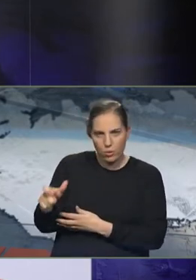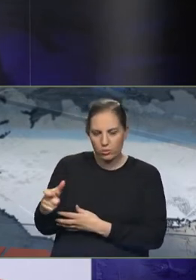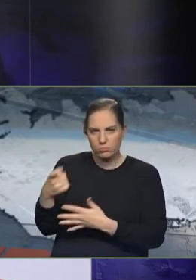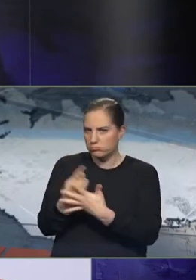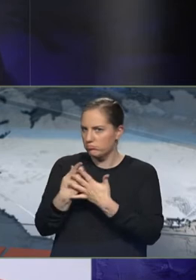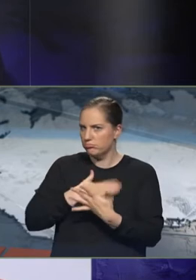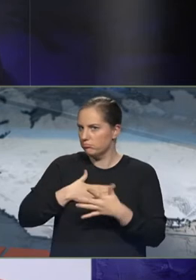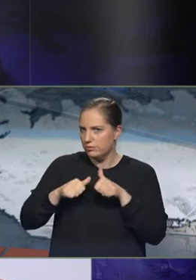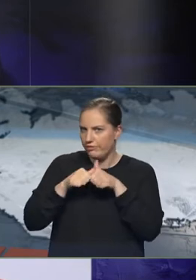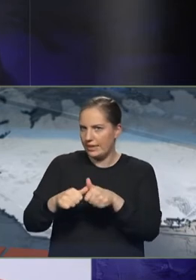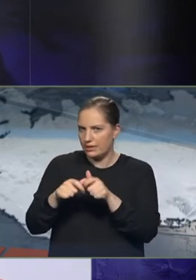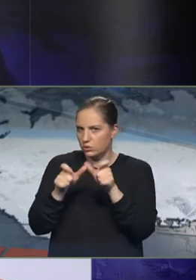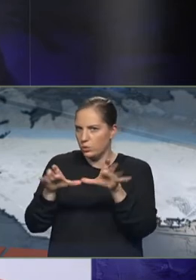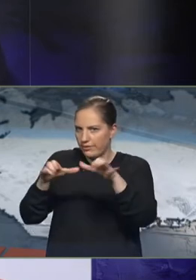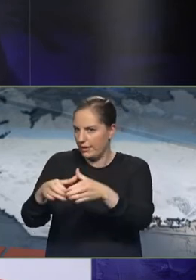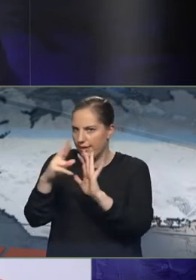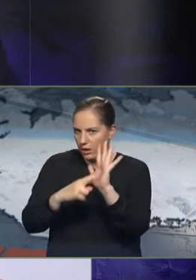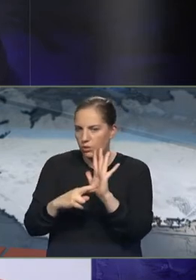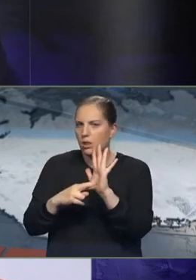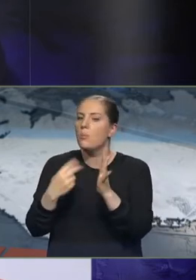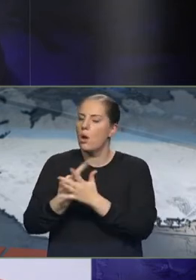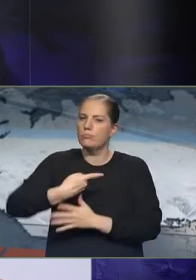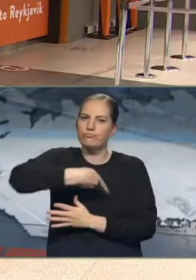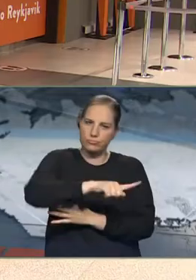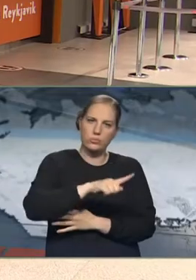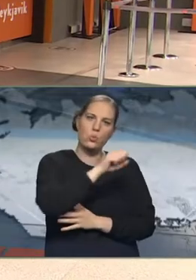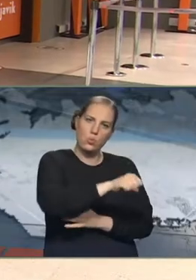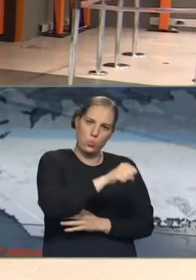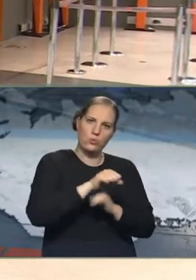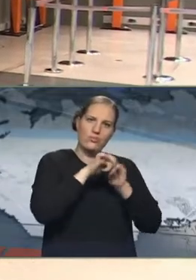halda sótt hví að skilda fólk til að vera í farsóttarhúsi.